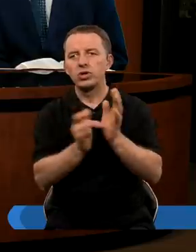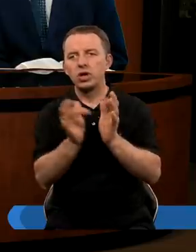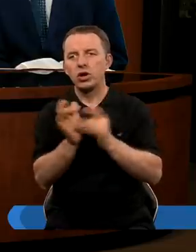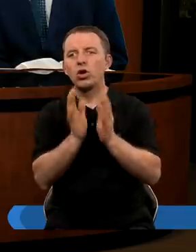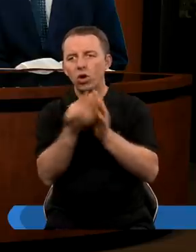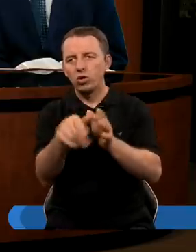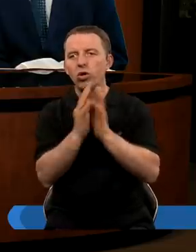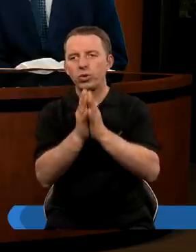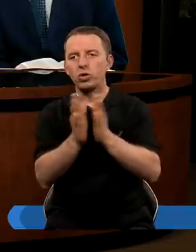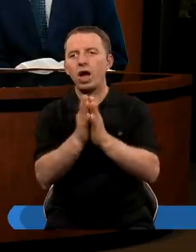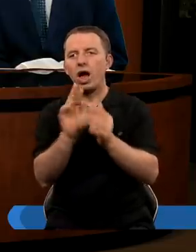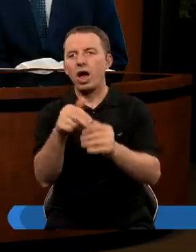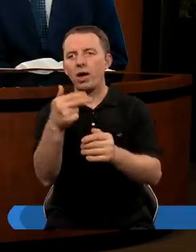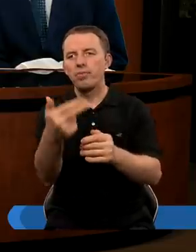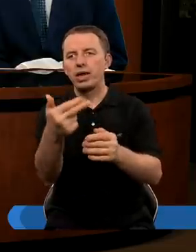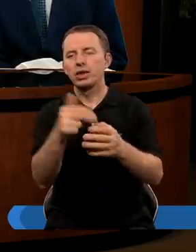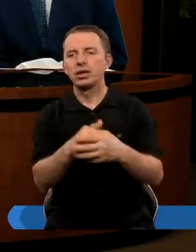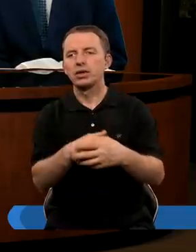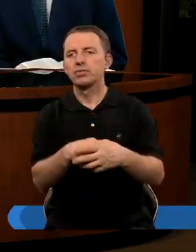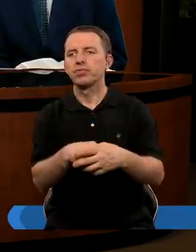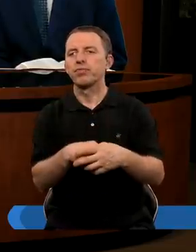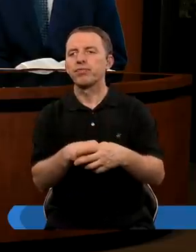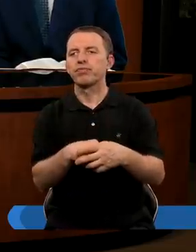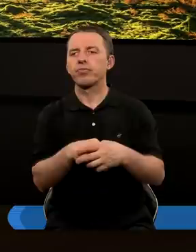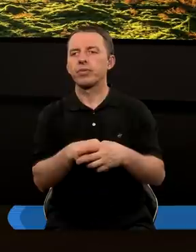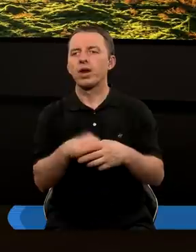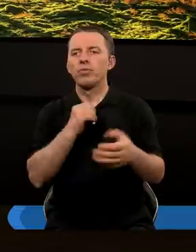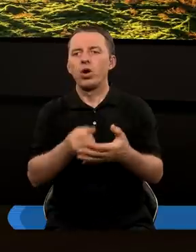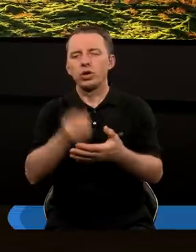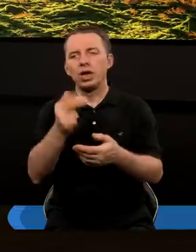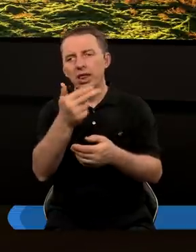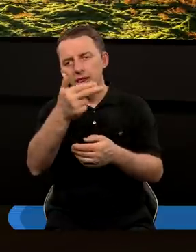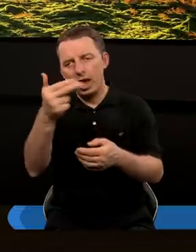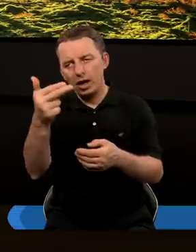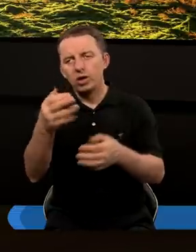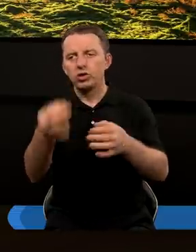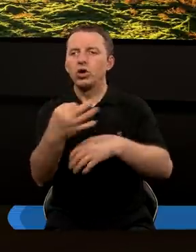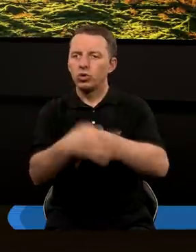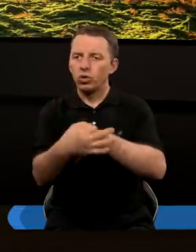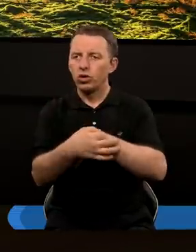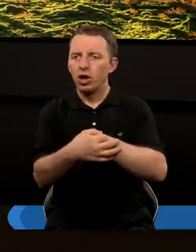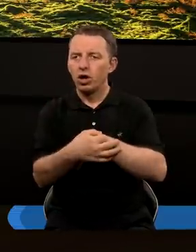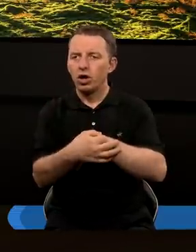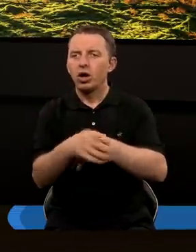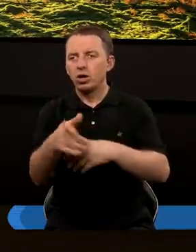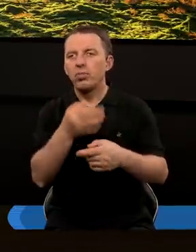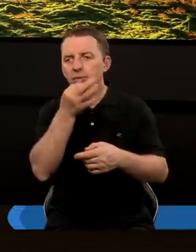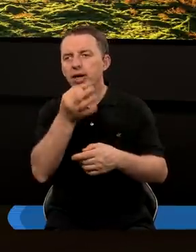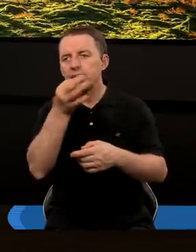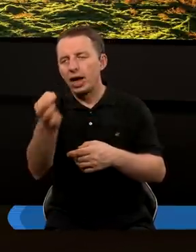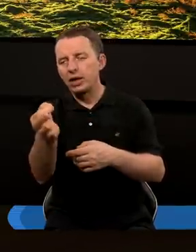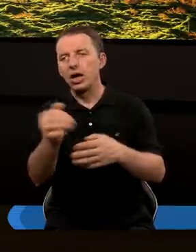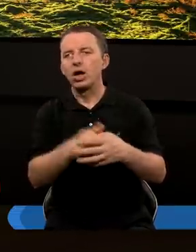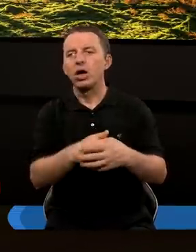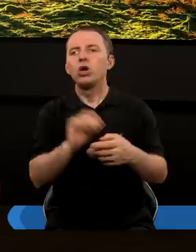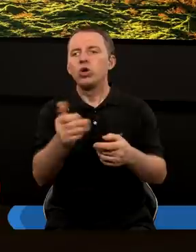imieniu Jezusa o to proszę. Amen. Amen. Moi drodzy, ten temat dzisiejszego studium prowokuje mnie do pewnego pytania.